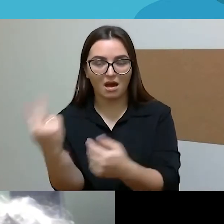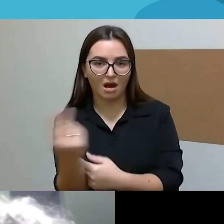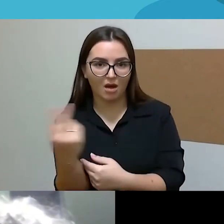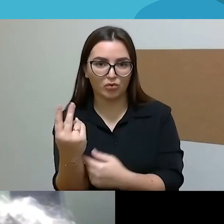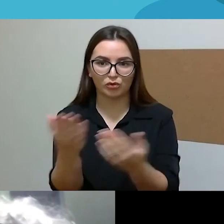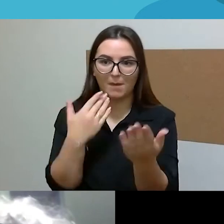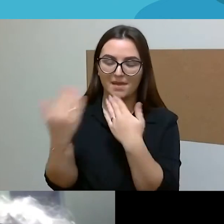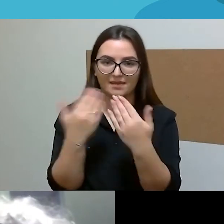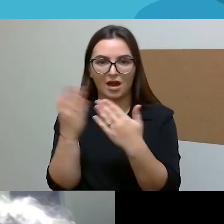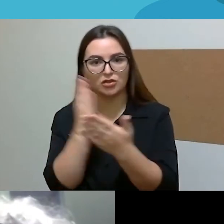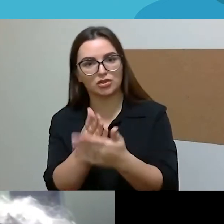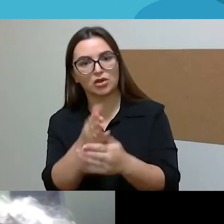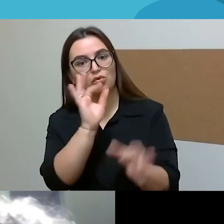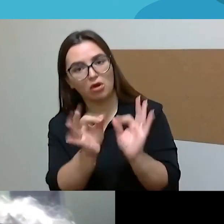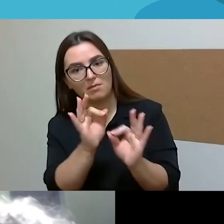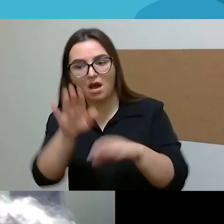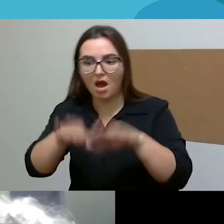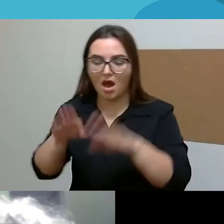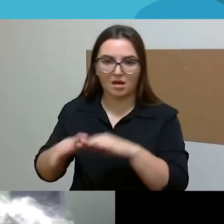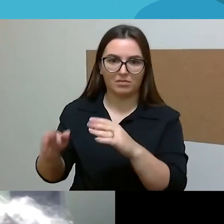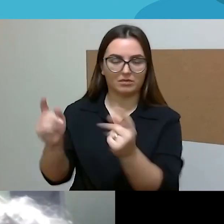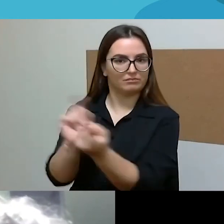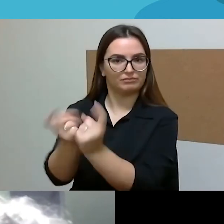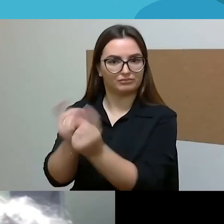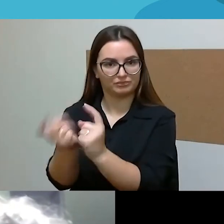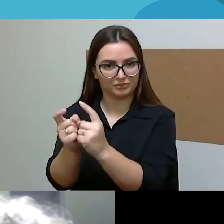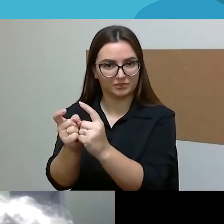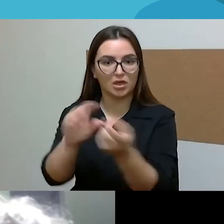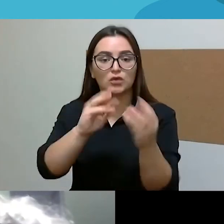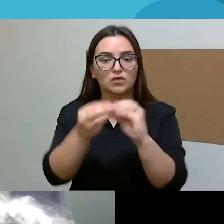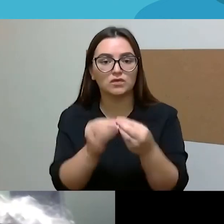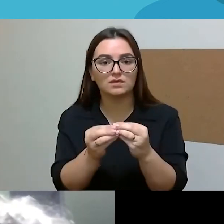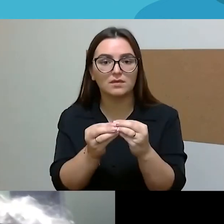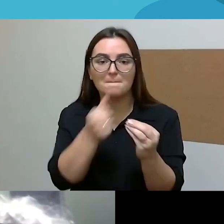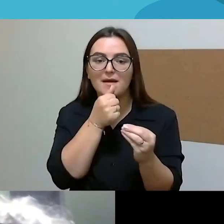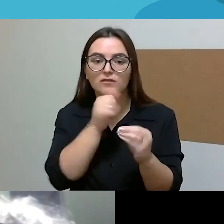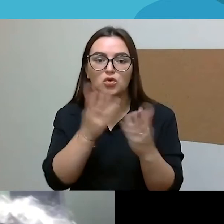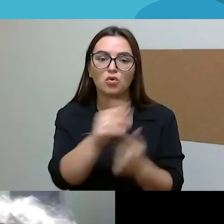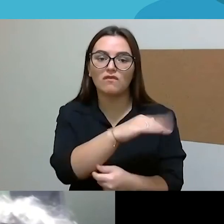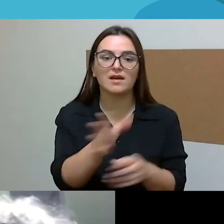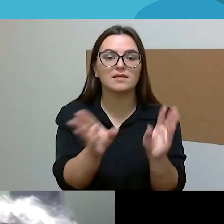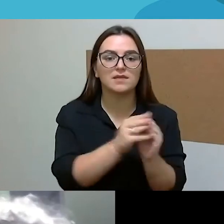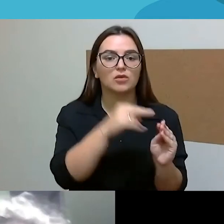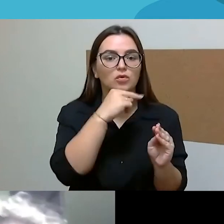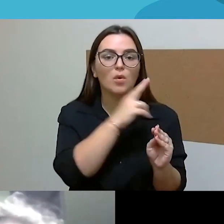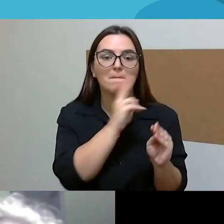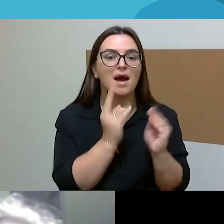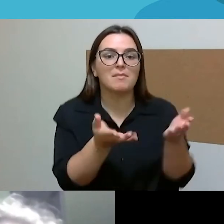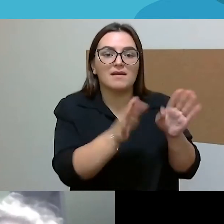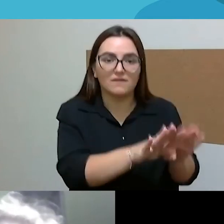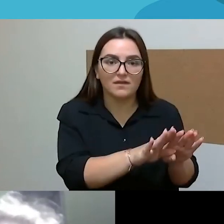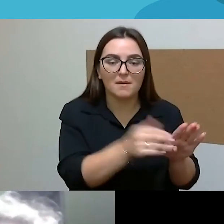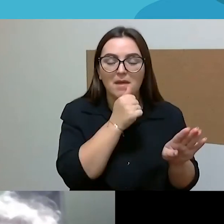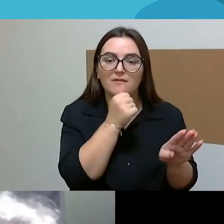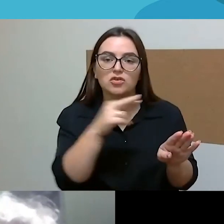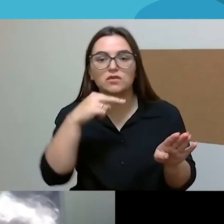bendradimas ir apsisprendimas ir susitarimas. Kiekgi to ryšio su tėčių vaikas galės normalos,